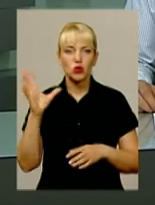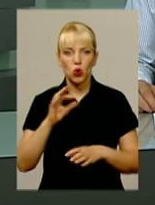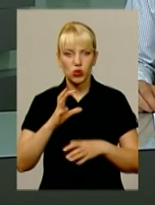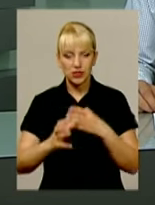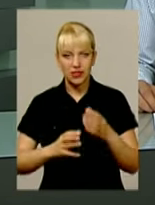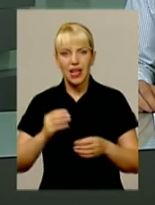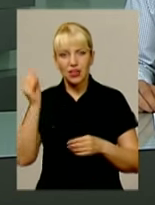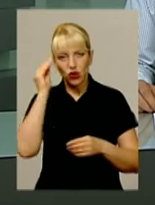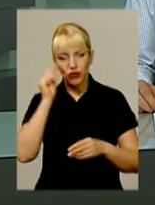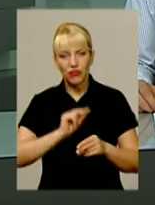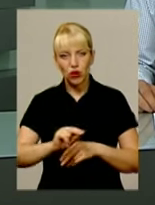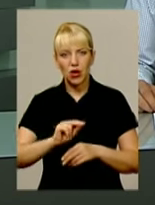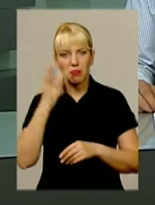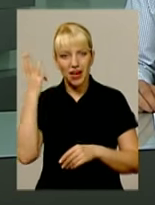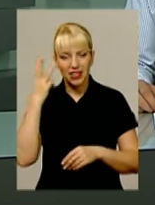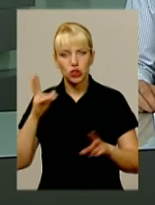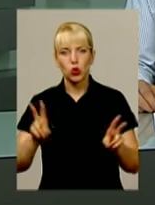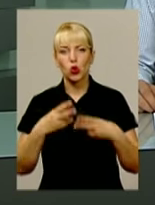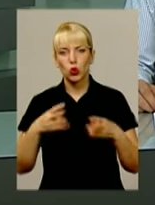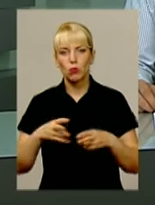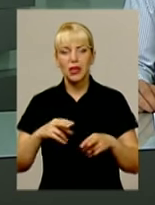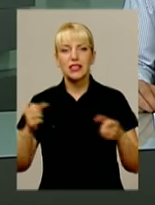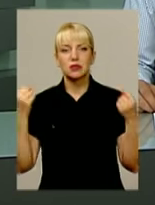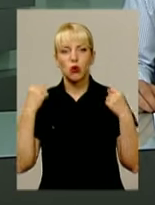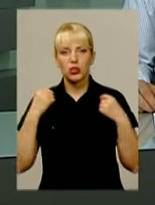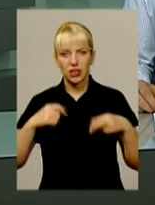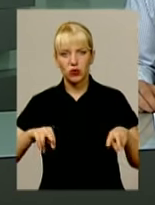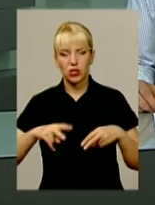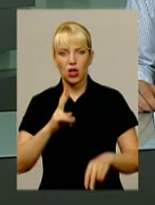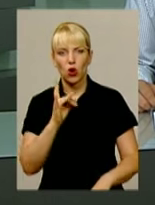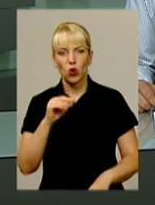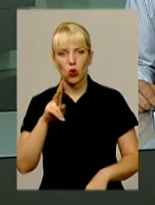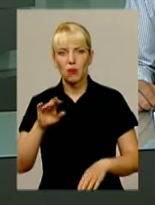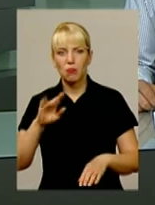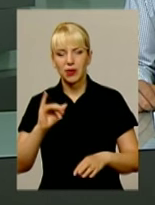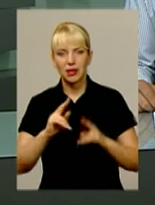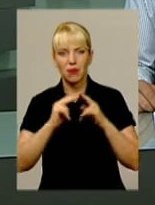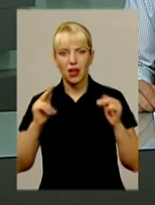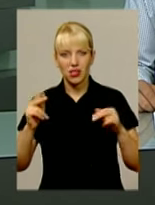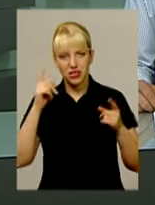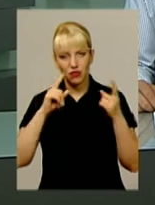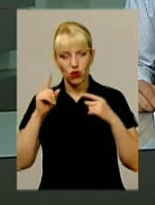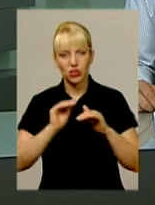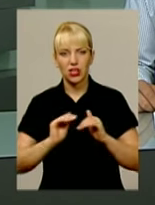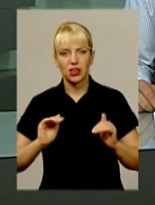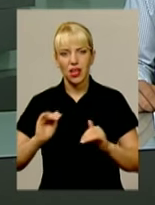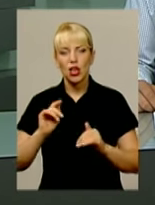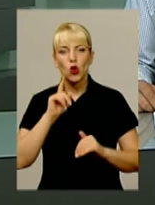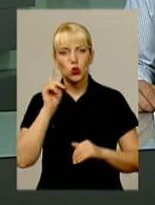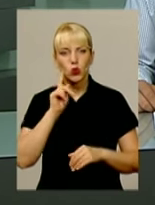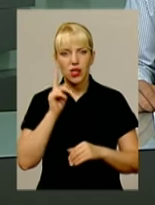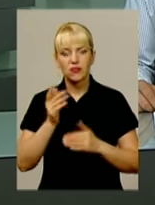вихованці Хмельницького обласного клубу спортивного бального танцю «Крок» при Хмельницькому палаці творчості дітей та юнацтва